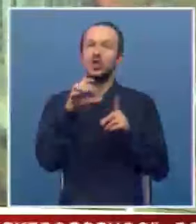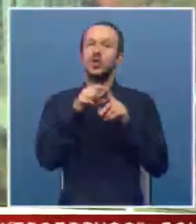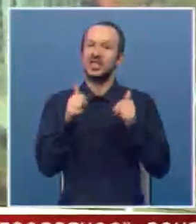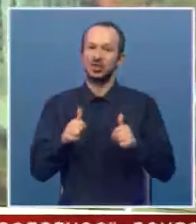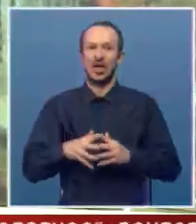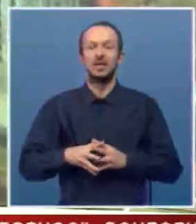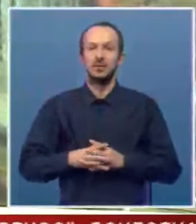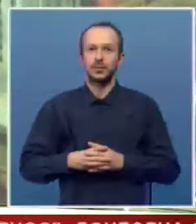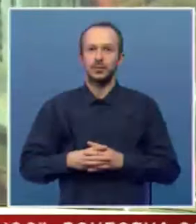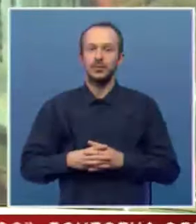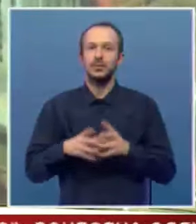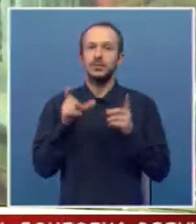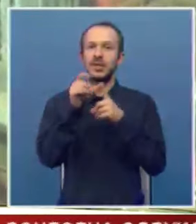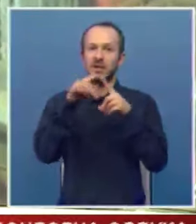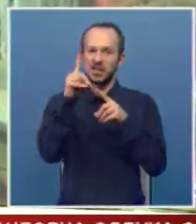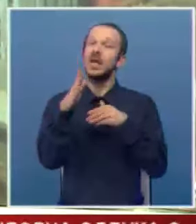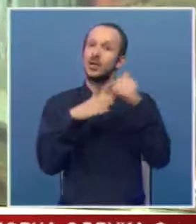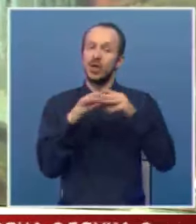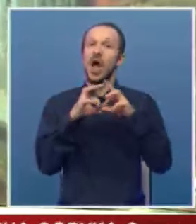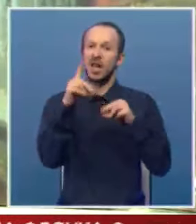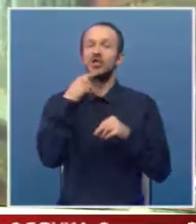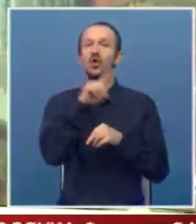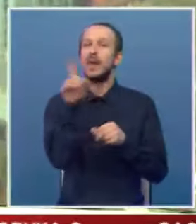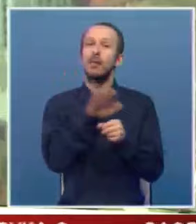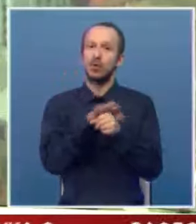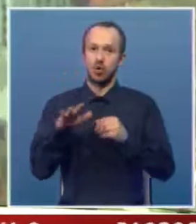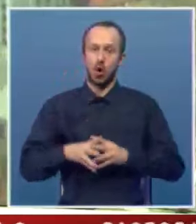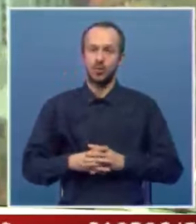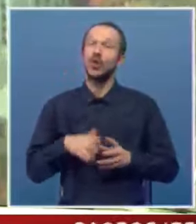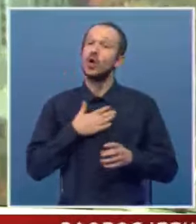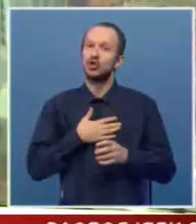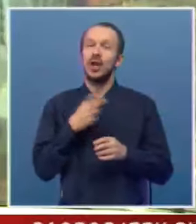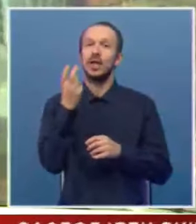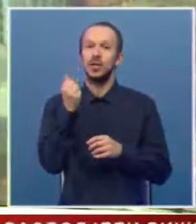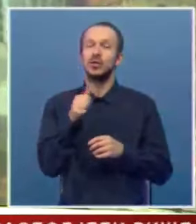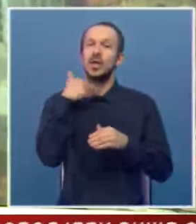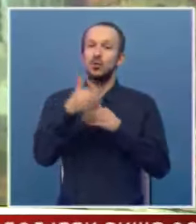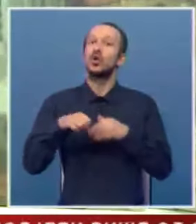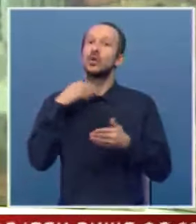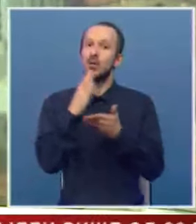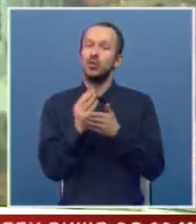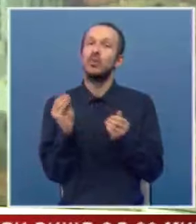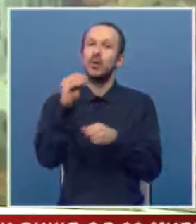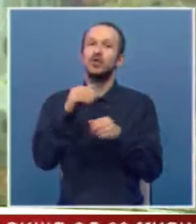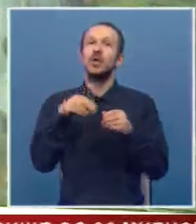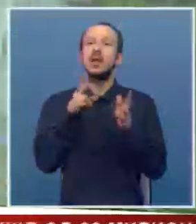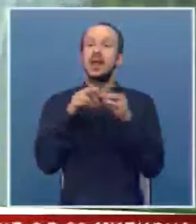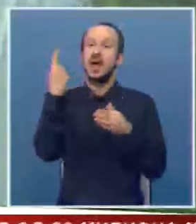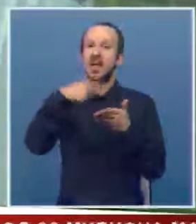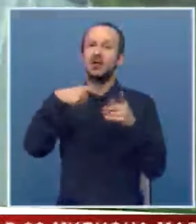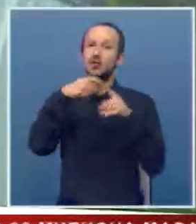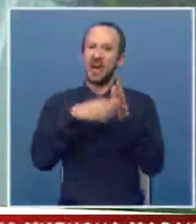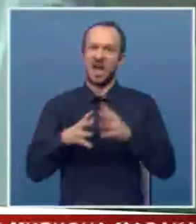od sadašnjeg. Sindikalci zadovoljni, ali kažu, ne potpuno. Žele da taj iznos iduće godine bude povećan barem na 1000